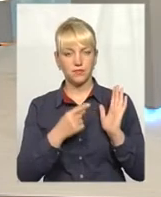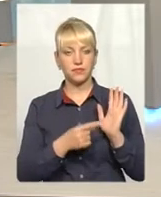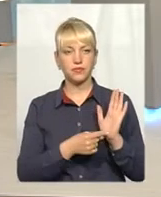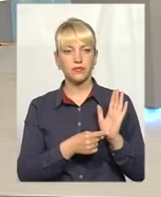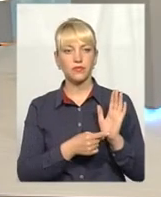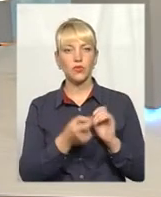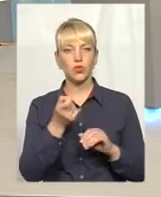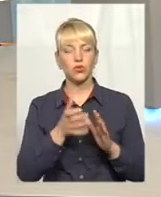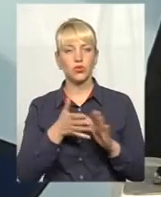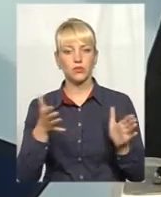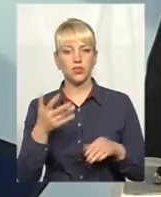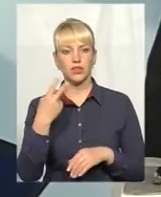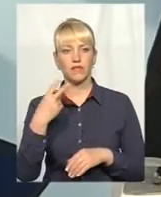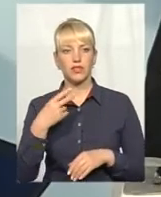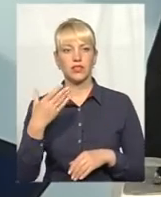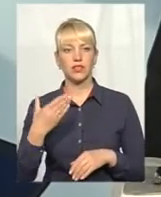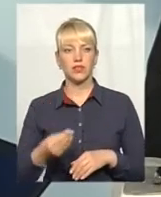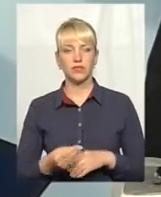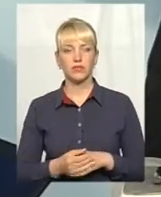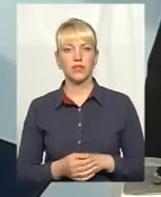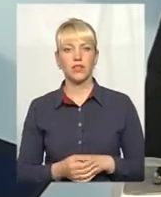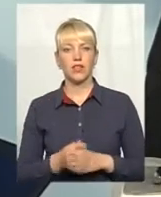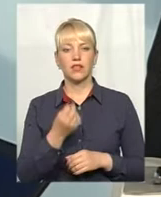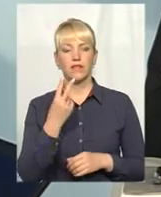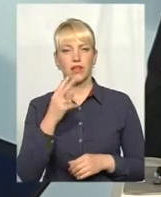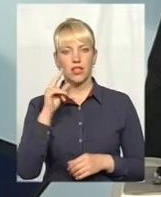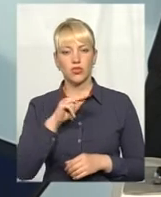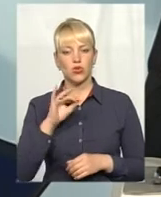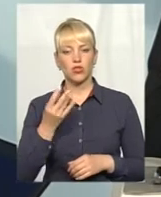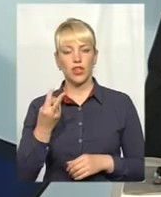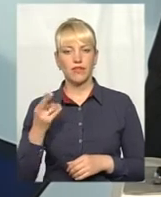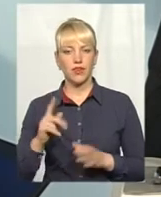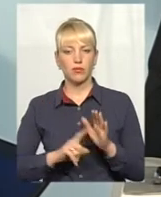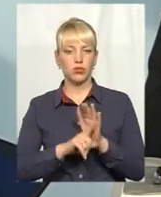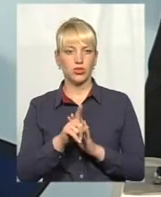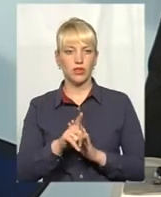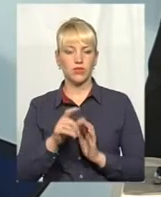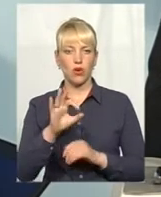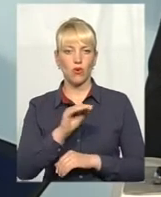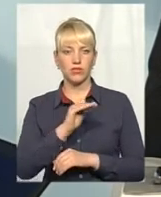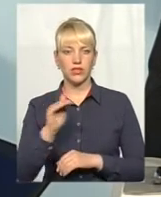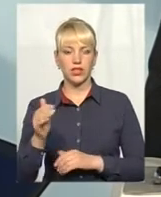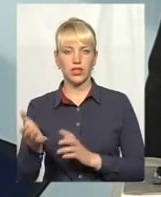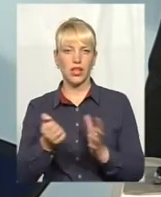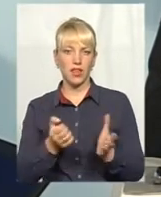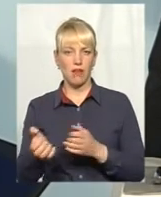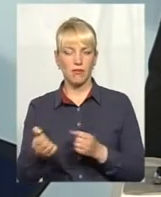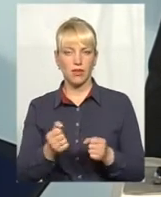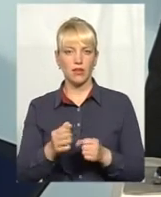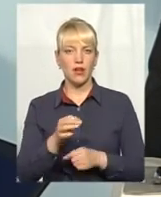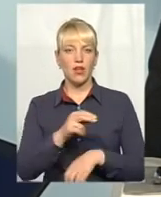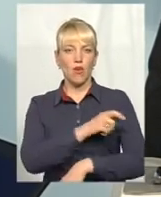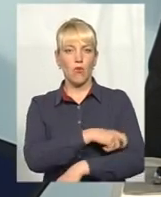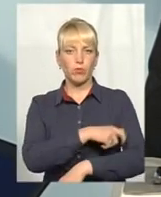Трошки більше, 20 днів. 12 червня у нас офіційно розпочався набір в патрульну поліцію,